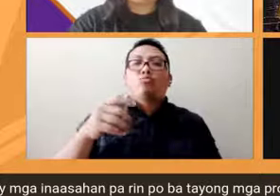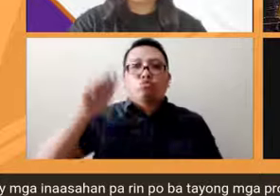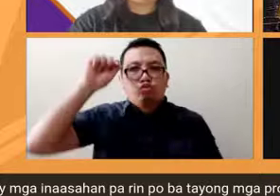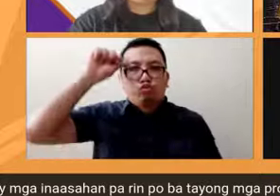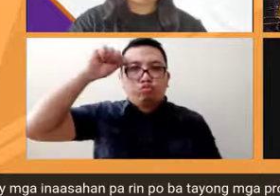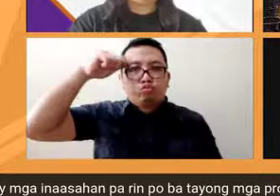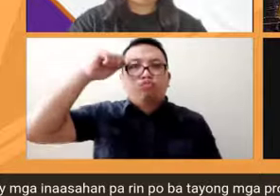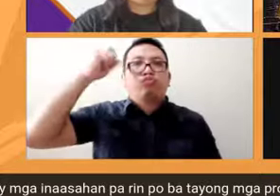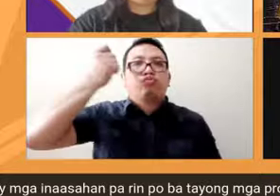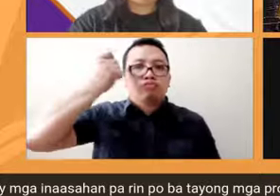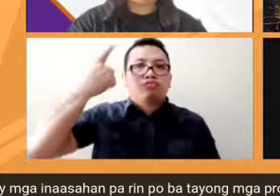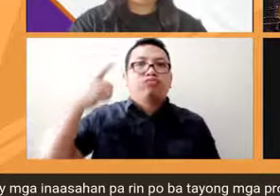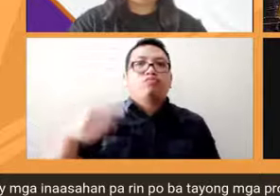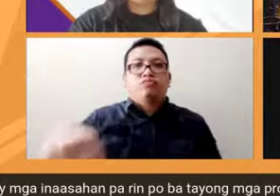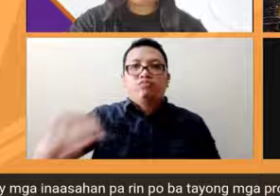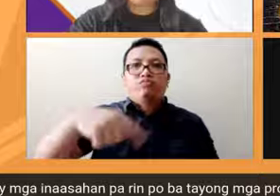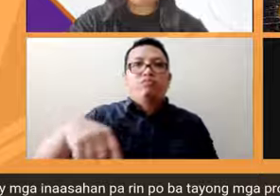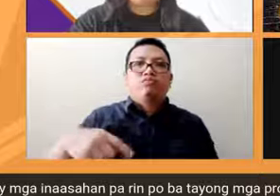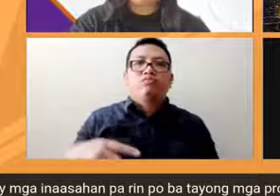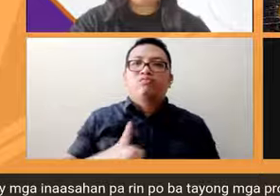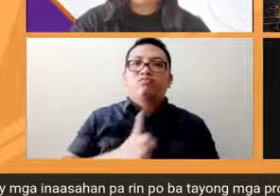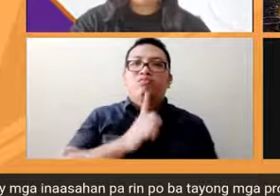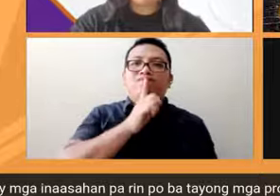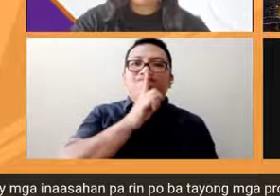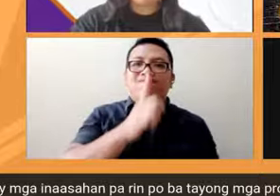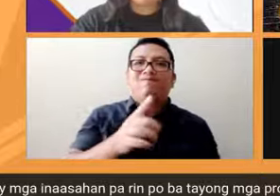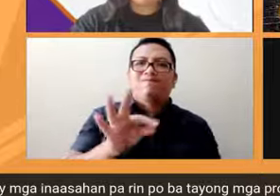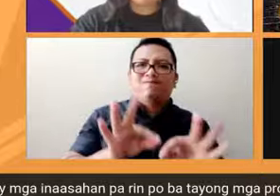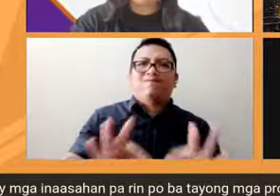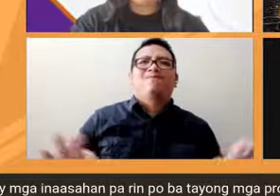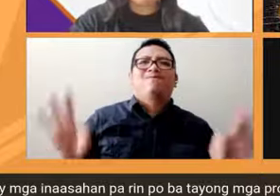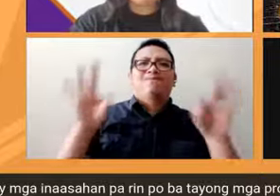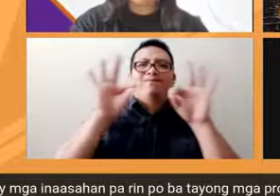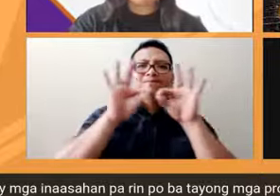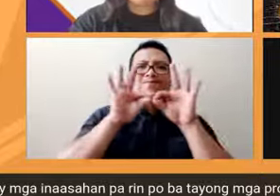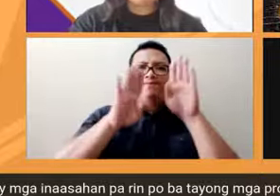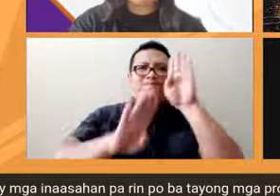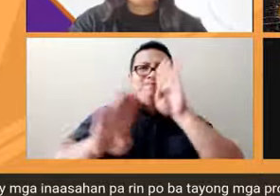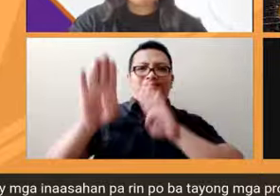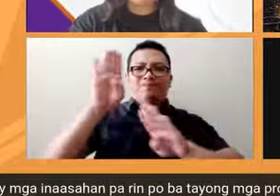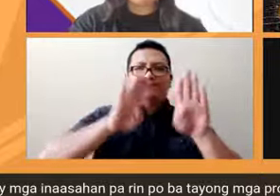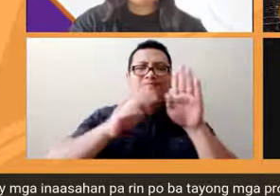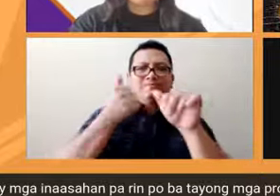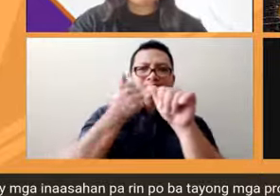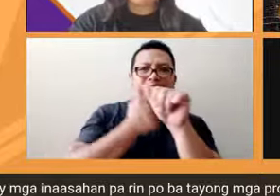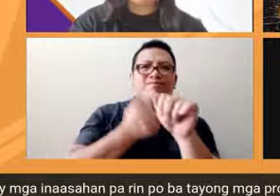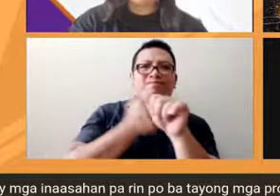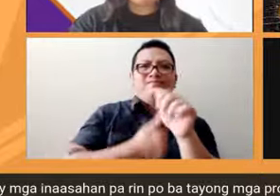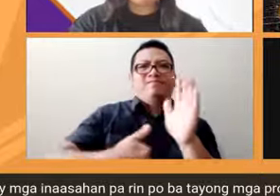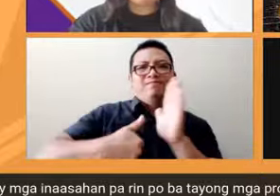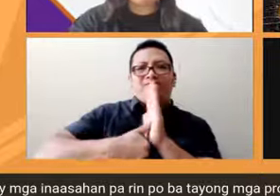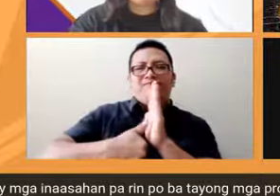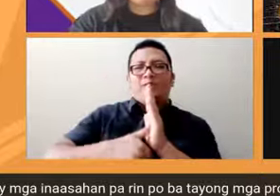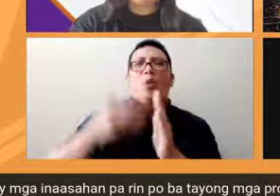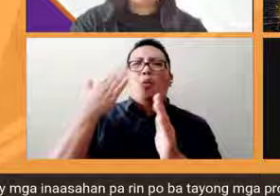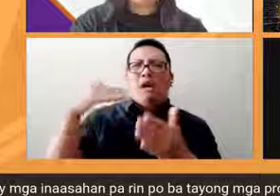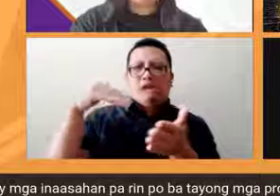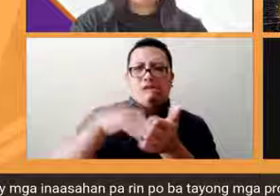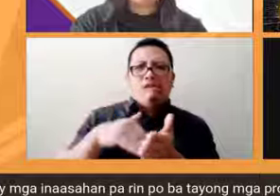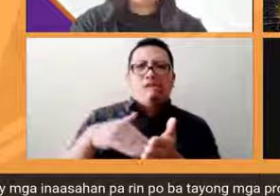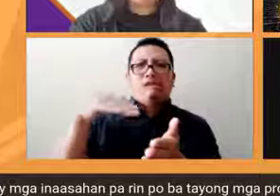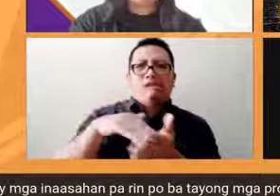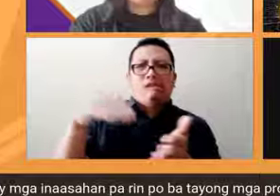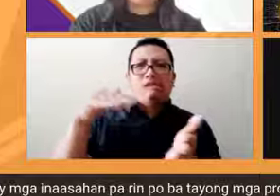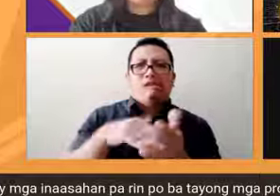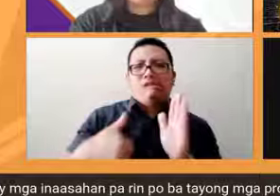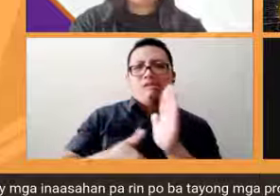kasi very perennial problem ito or every election bakit paulit ulit sa pagboto o